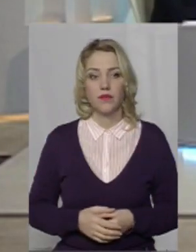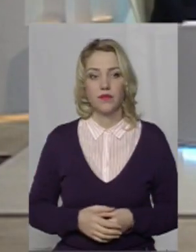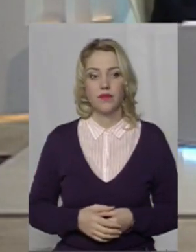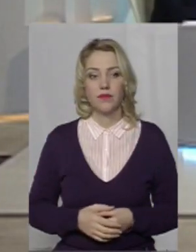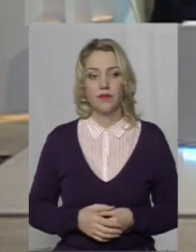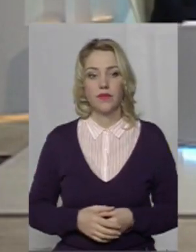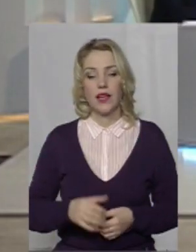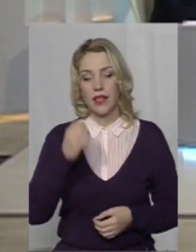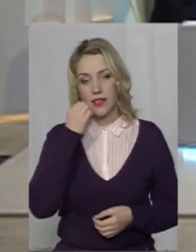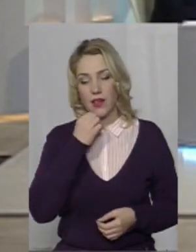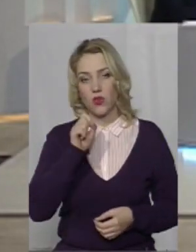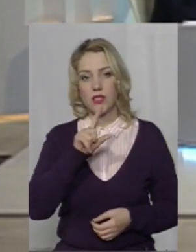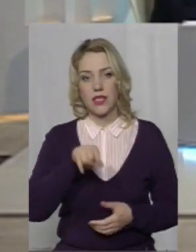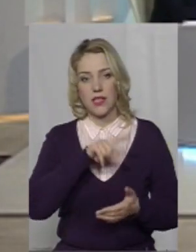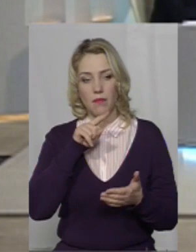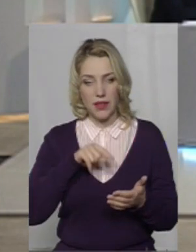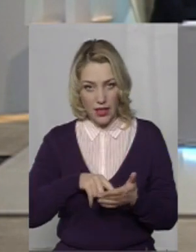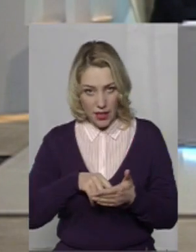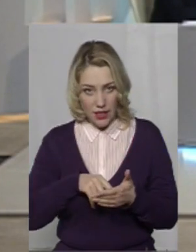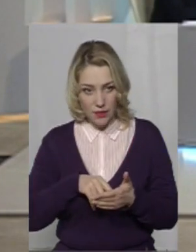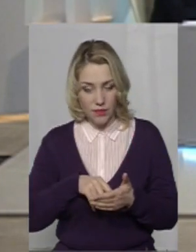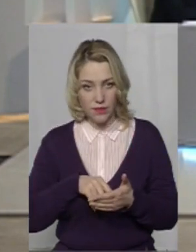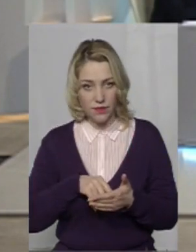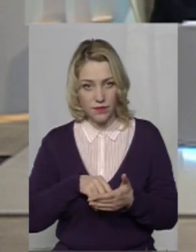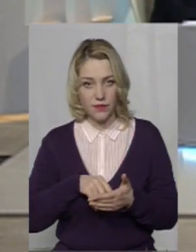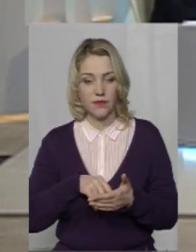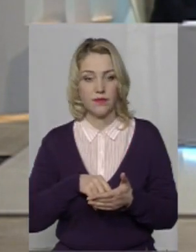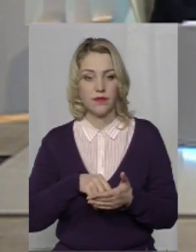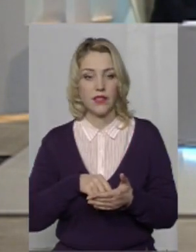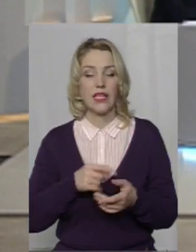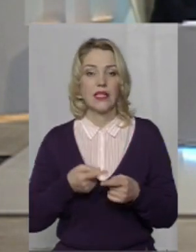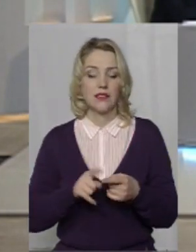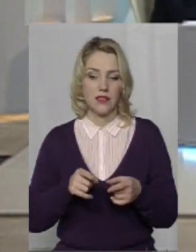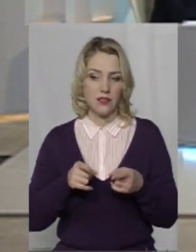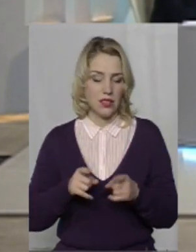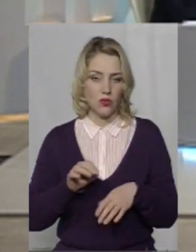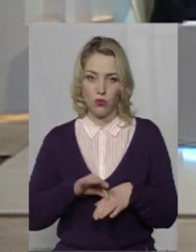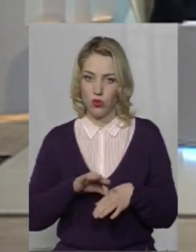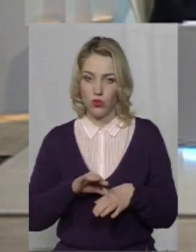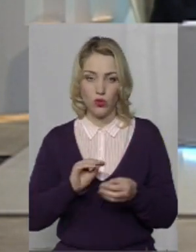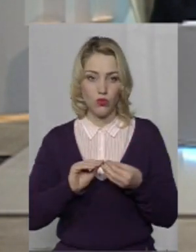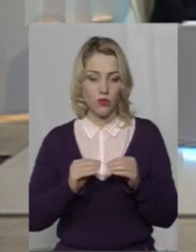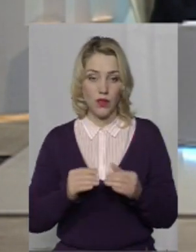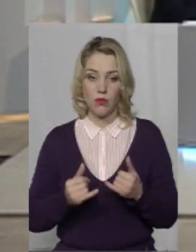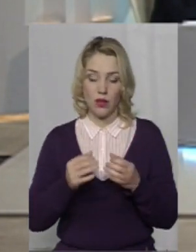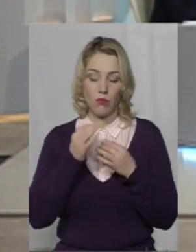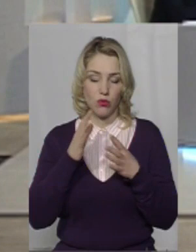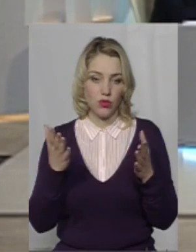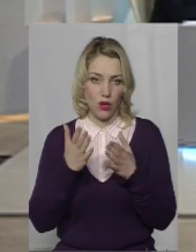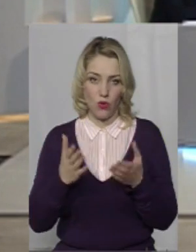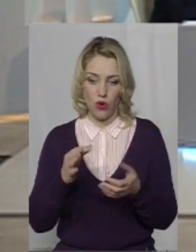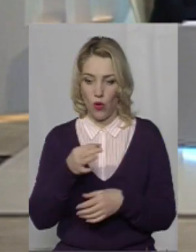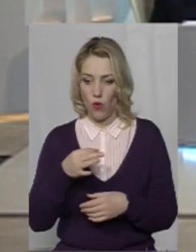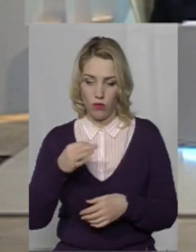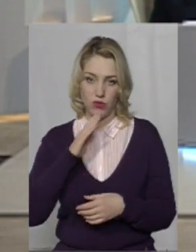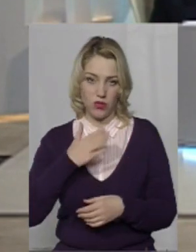Дякую. Дякую за запитання. Це дійсно болюча проблема для будь-якої області